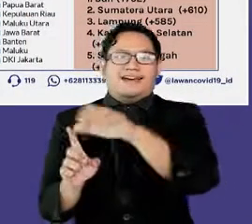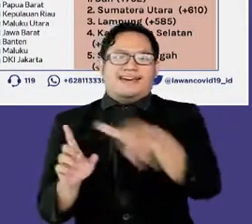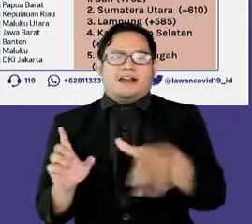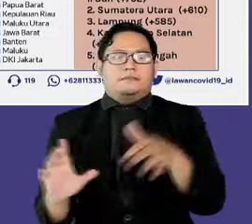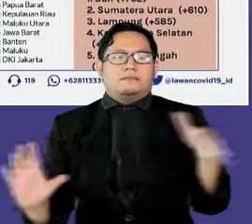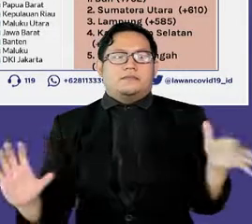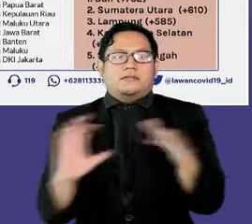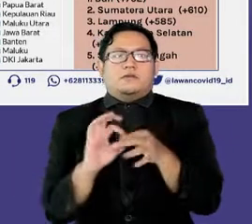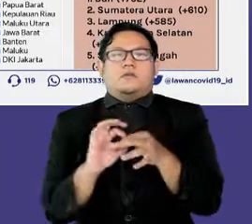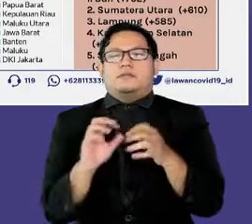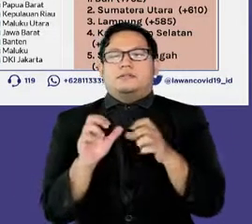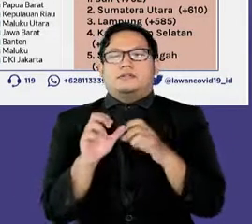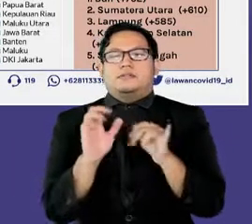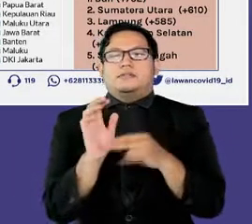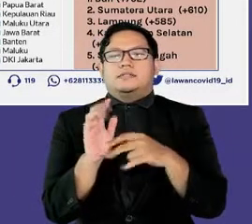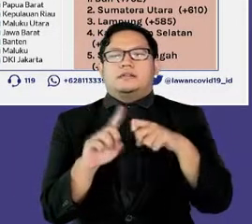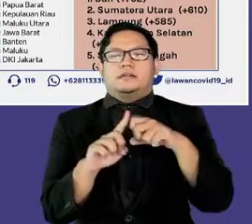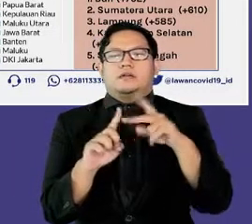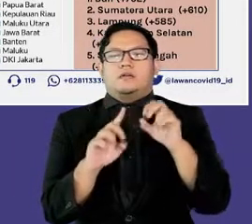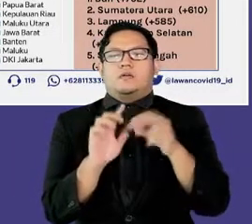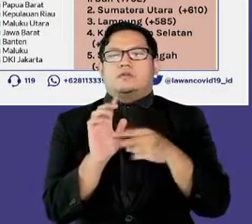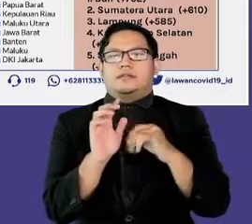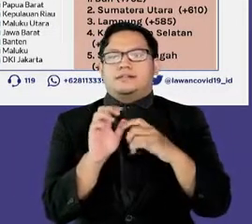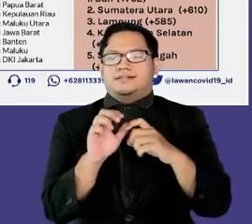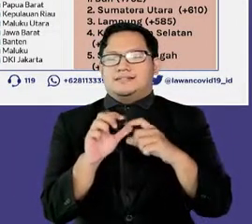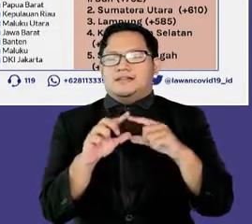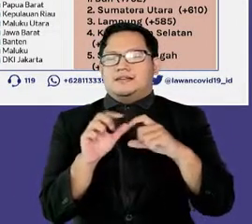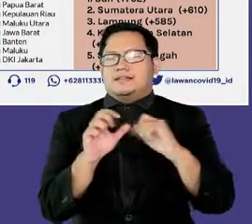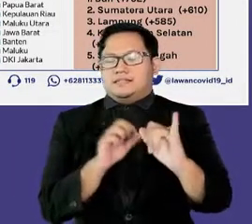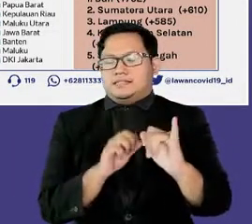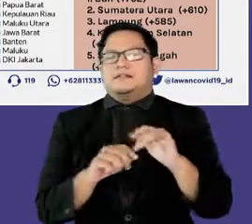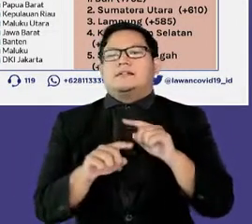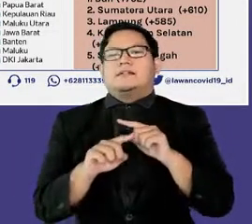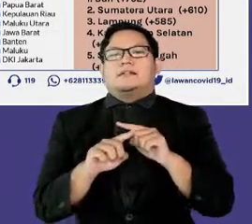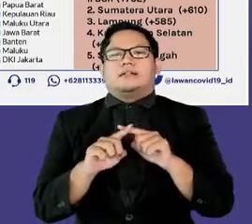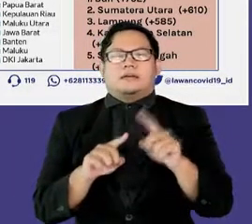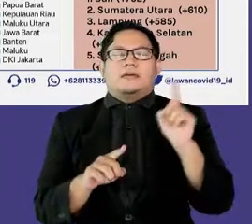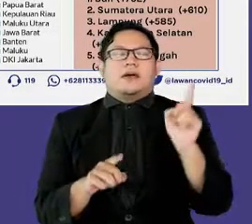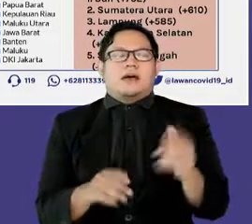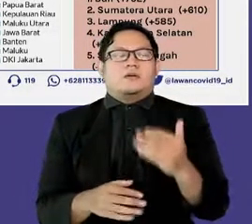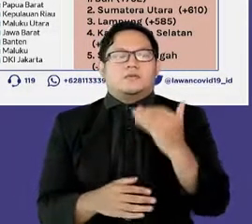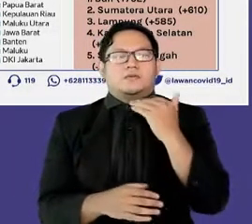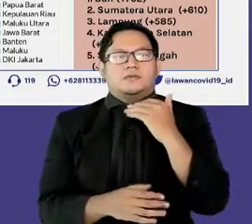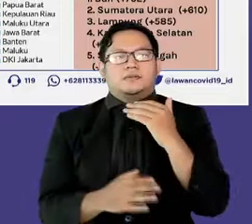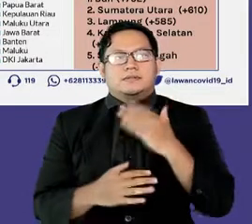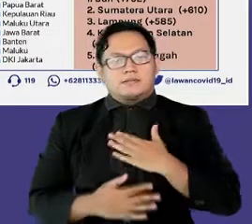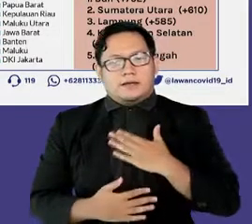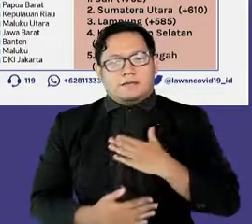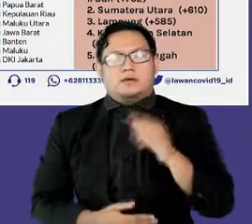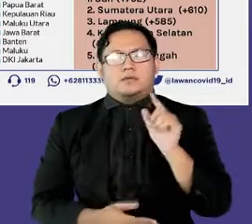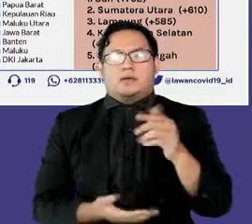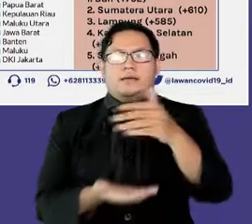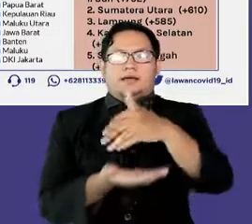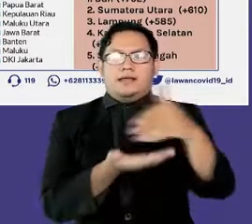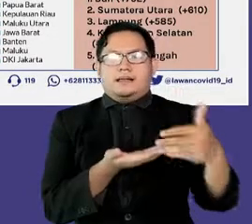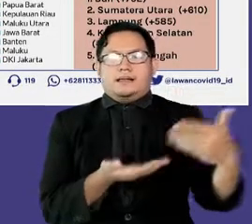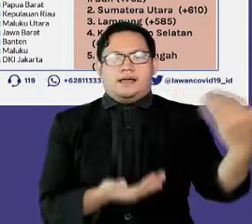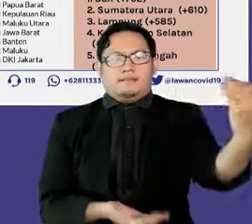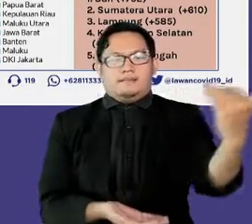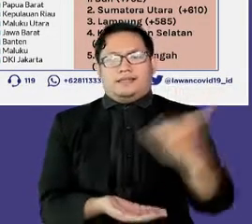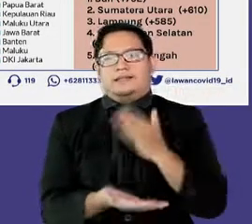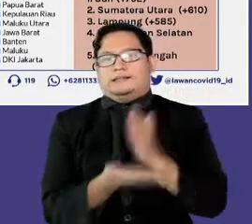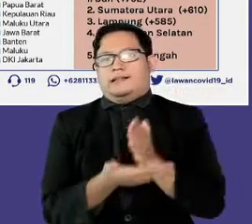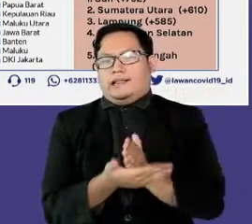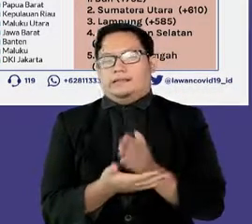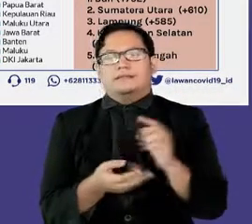Namun demikian, kita perlu mengantisipasi delay data yang dapat berkontribusi terhadap perbedaan data